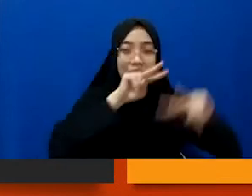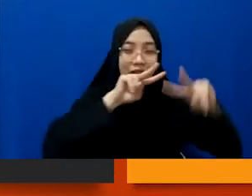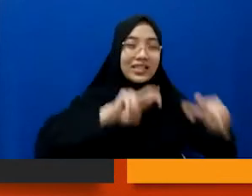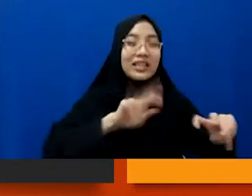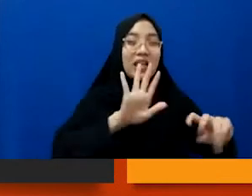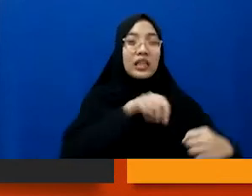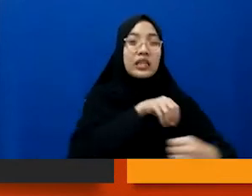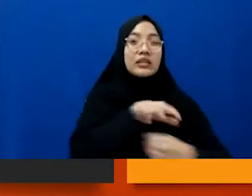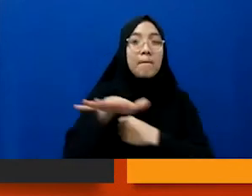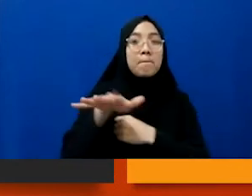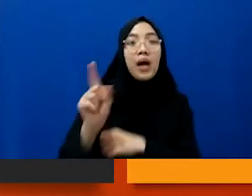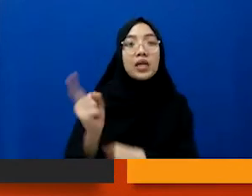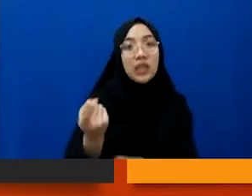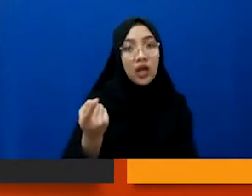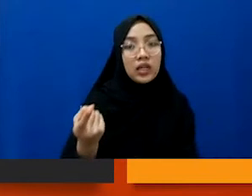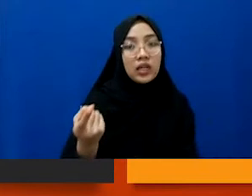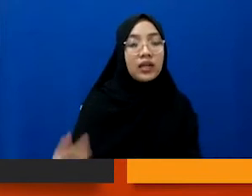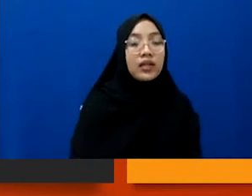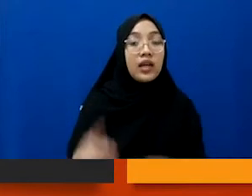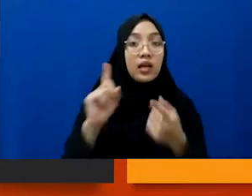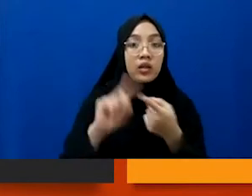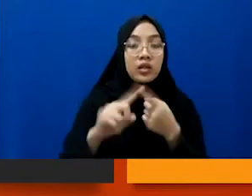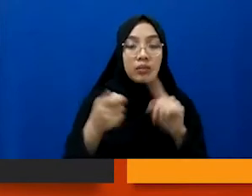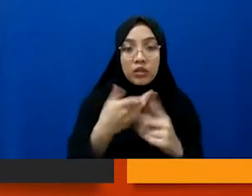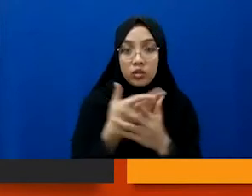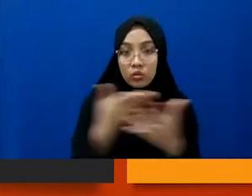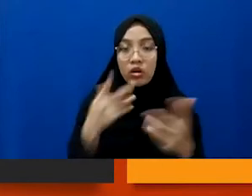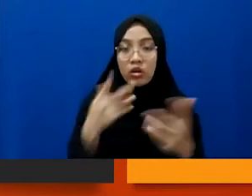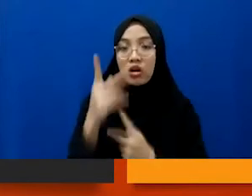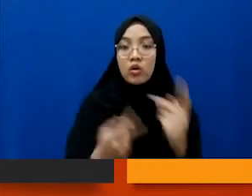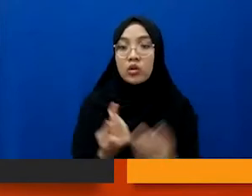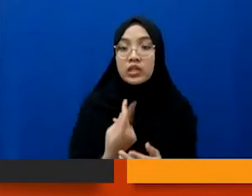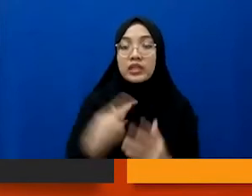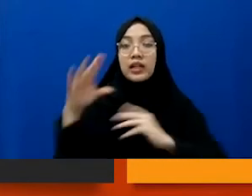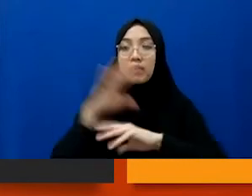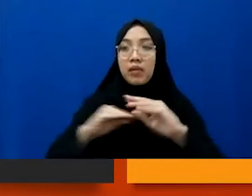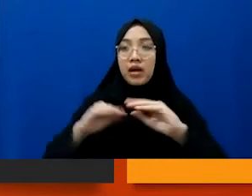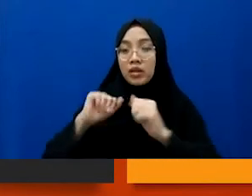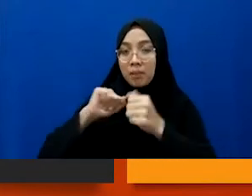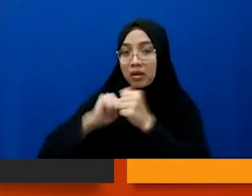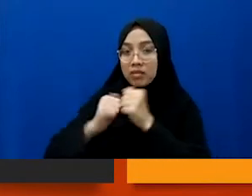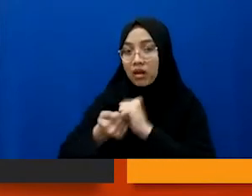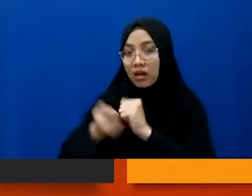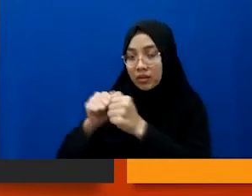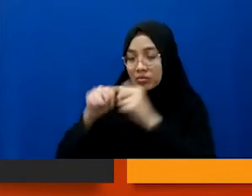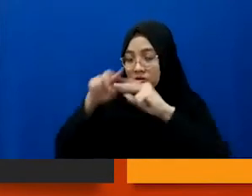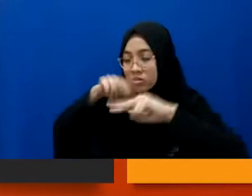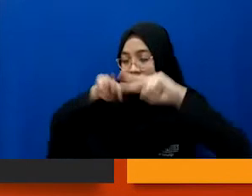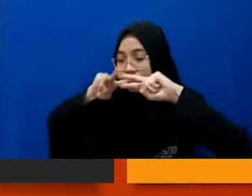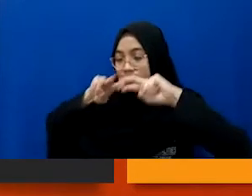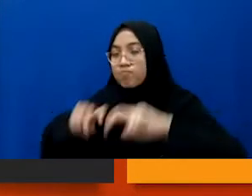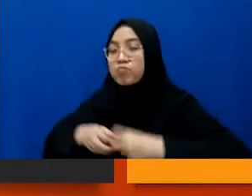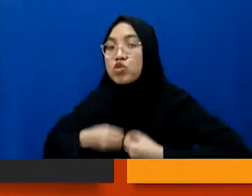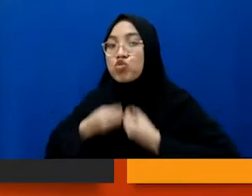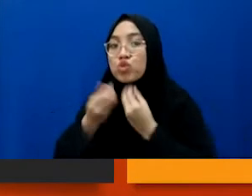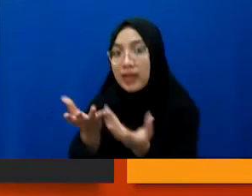jujur aja teman-teman ketika kita mengungkap sebuah persoalan melalui teknik investigasi